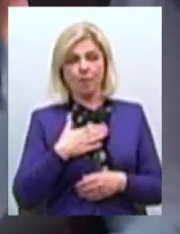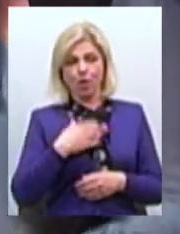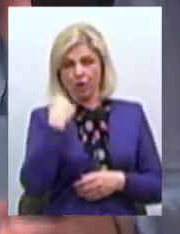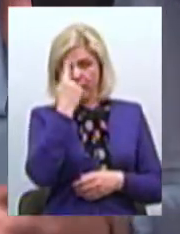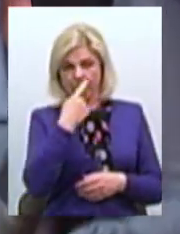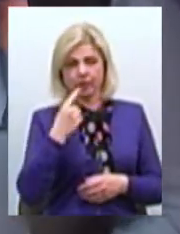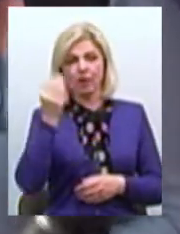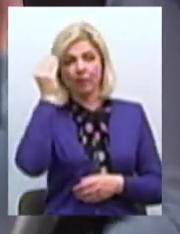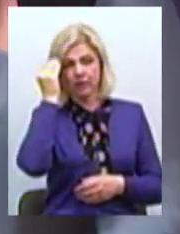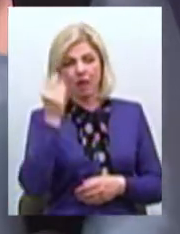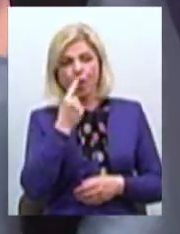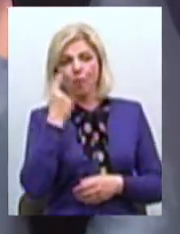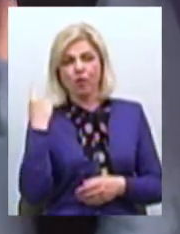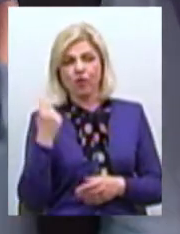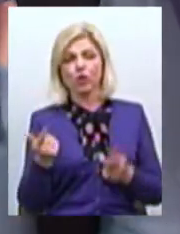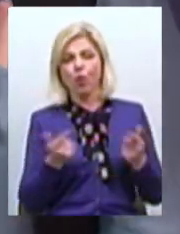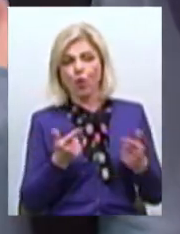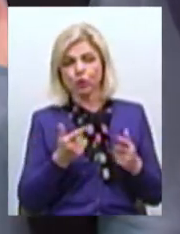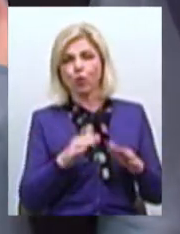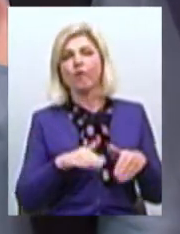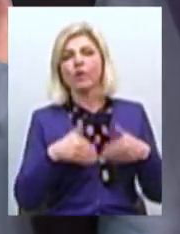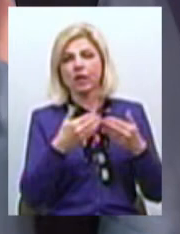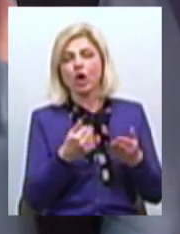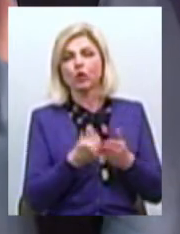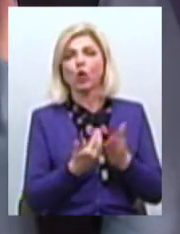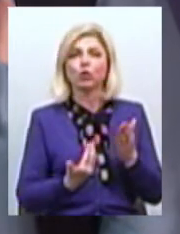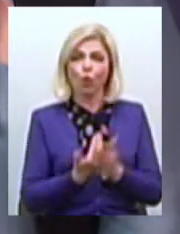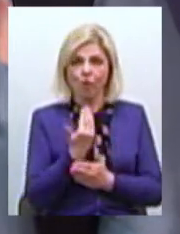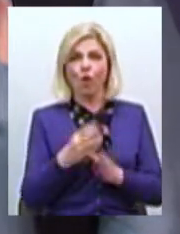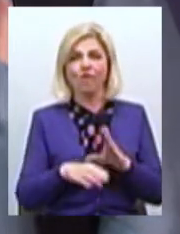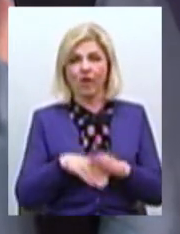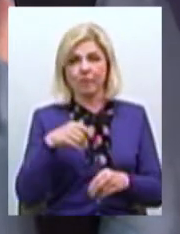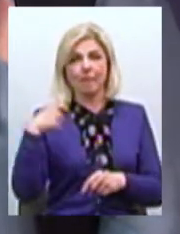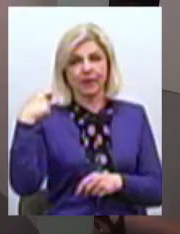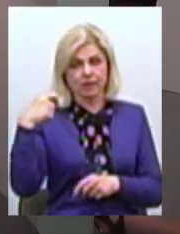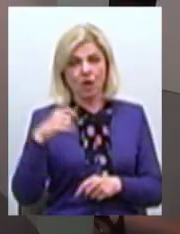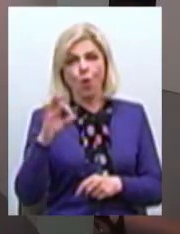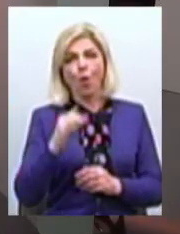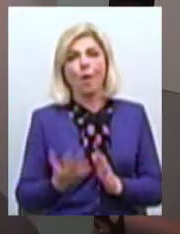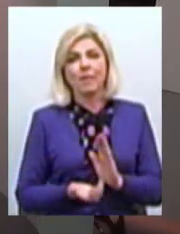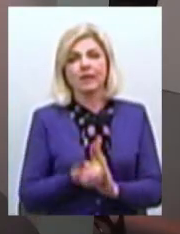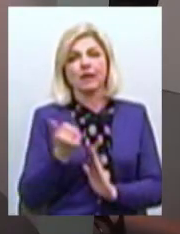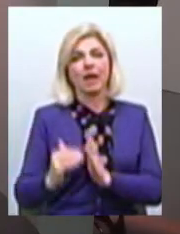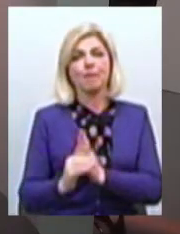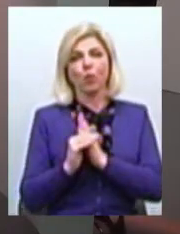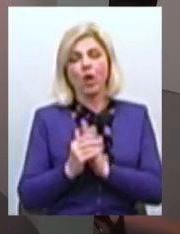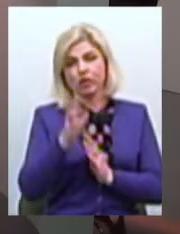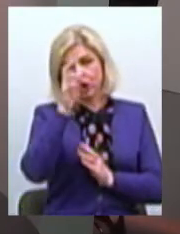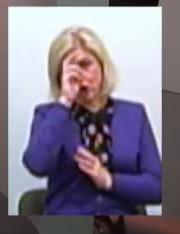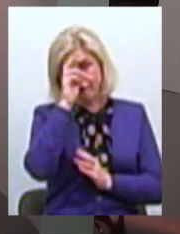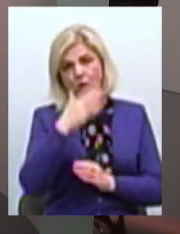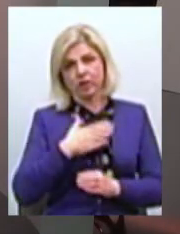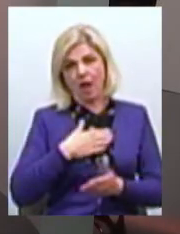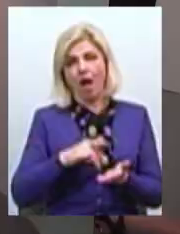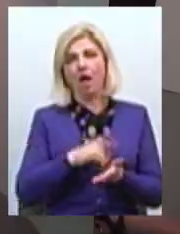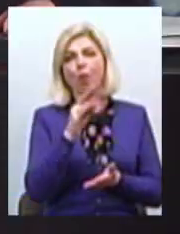буквально на днях готую звернення до новообраного президента Про підтримку державою нашого